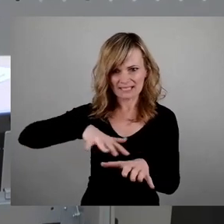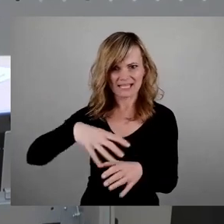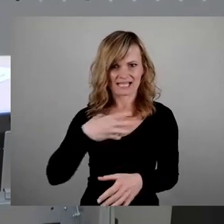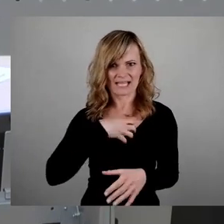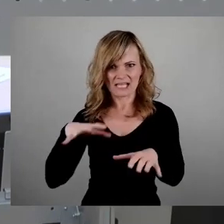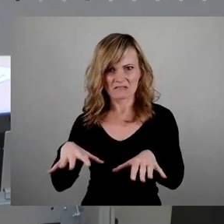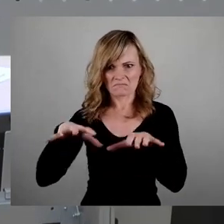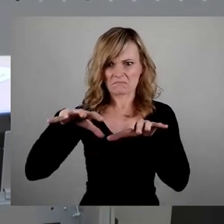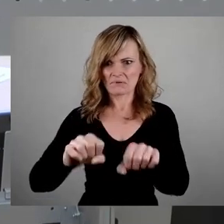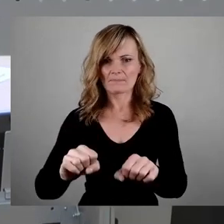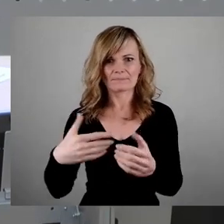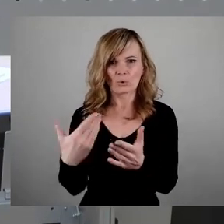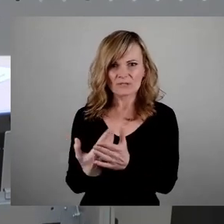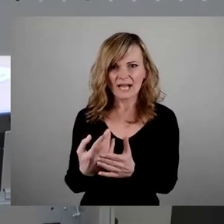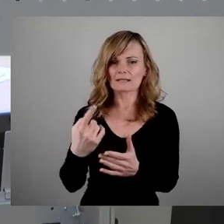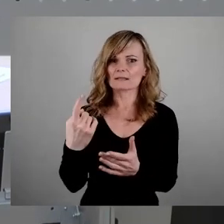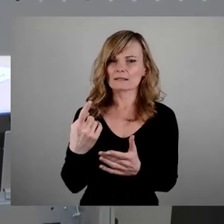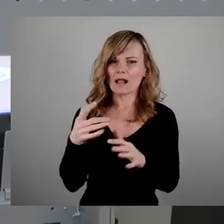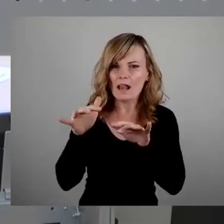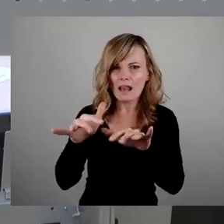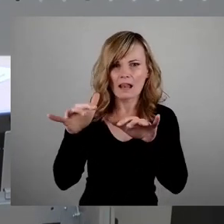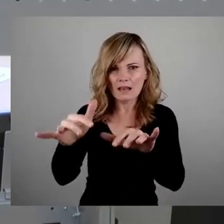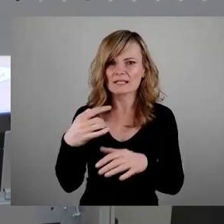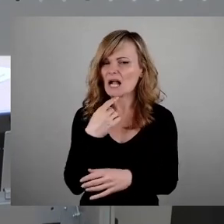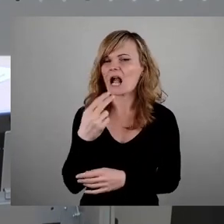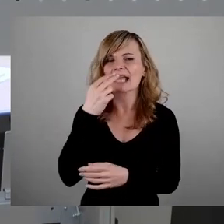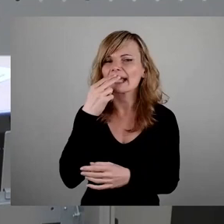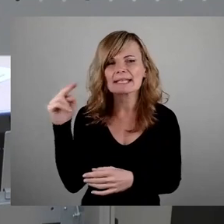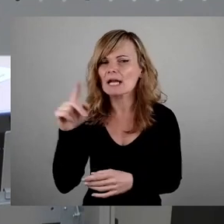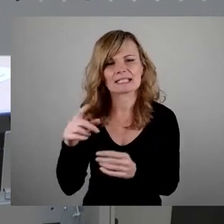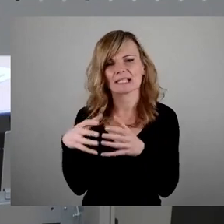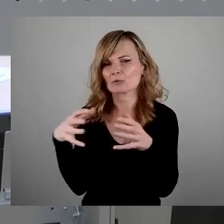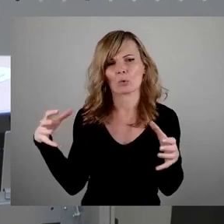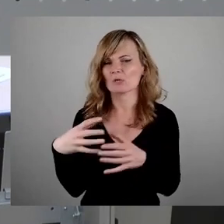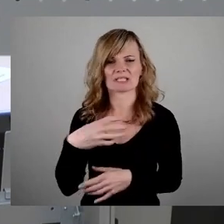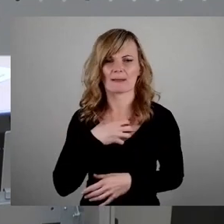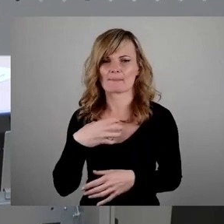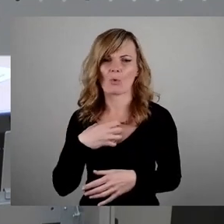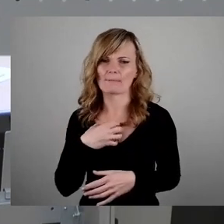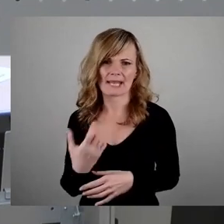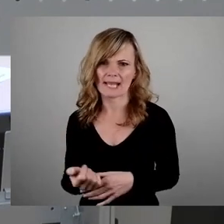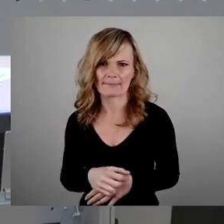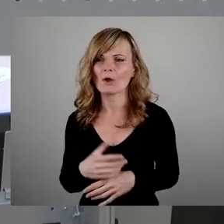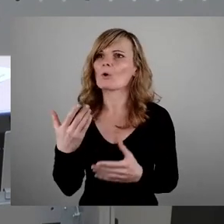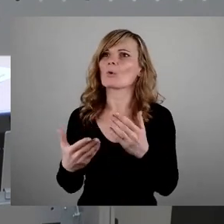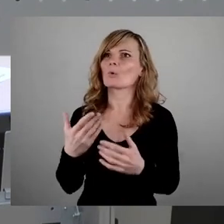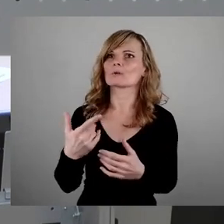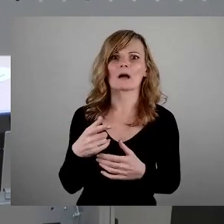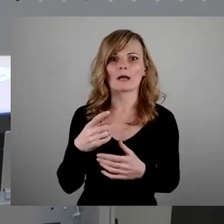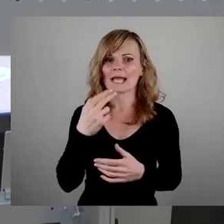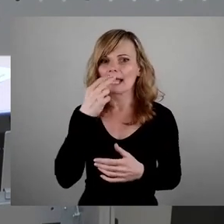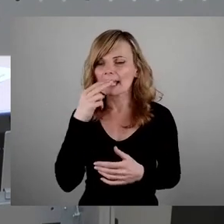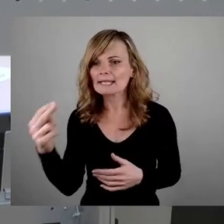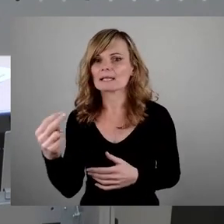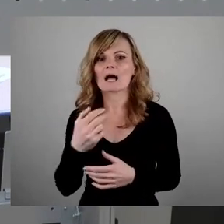dass Hitler nicht das größte Problem in der Geschichte, oder das Problem ist, dass Hitler als das absolut Böse dargestellt wird. Es